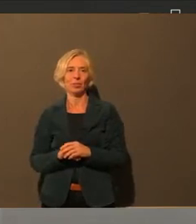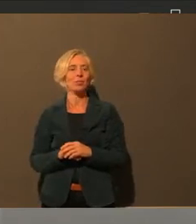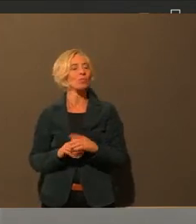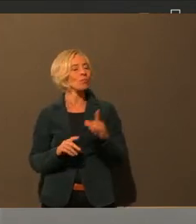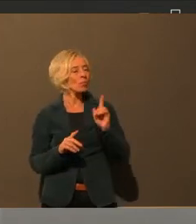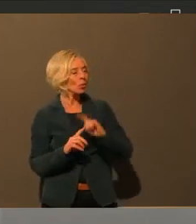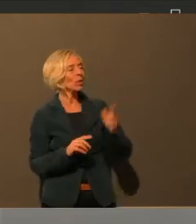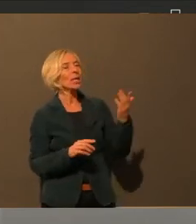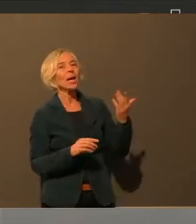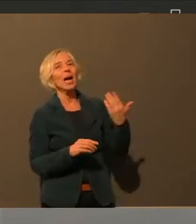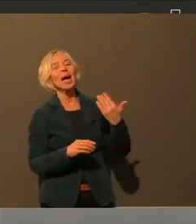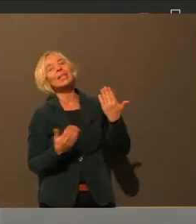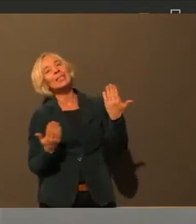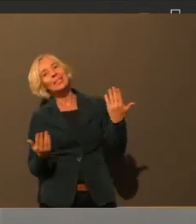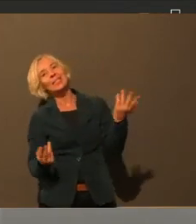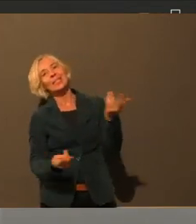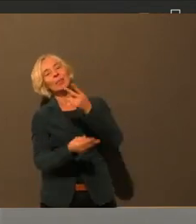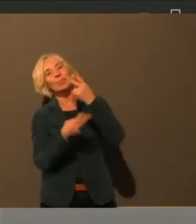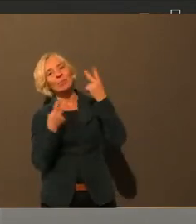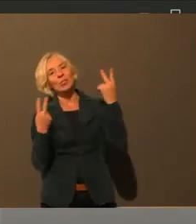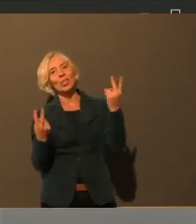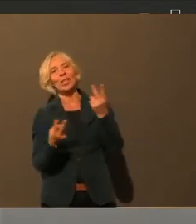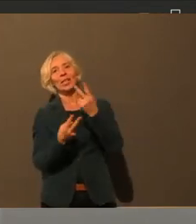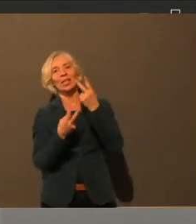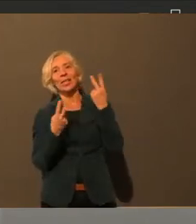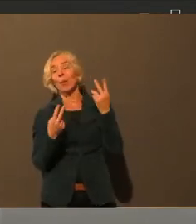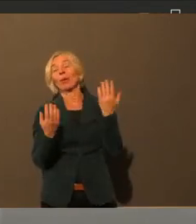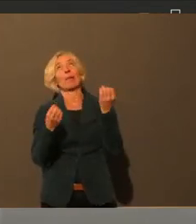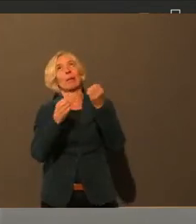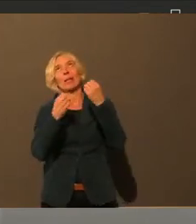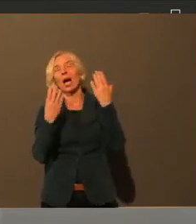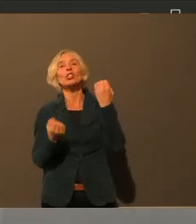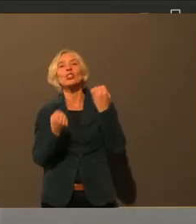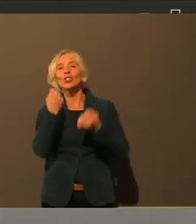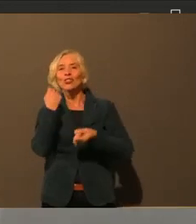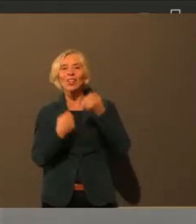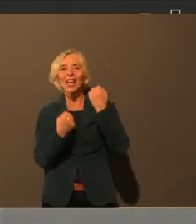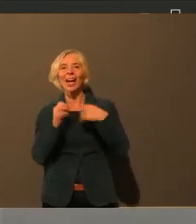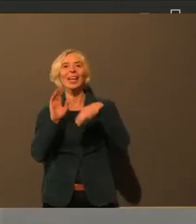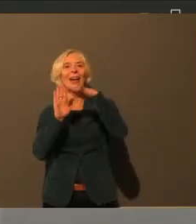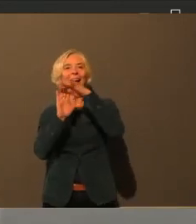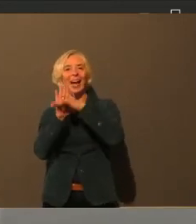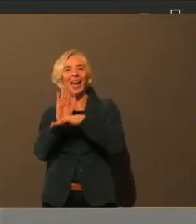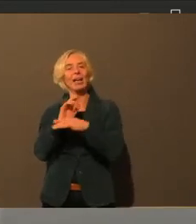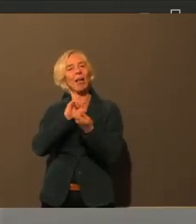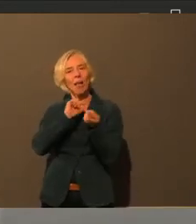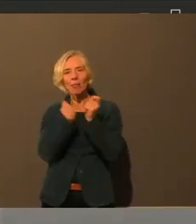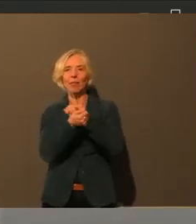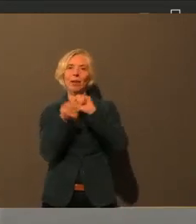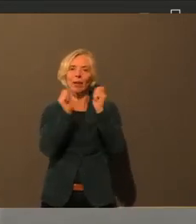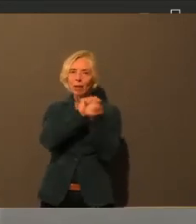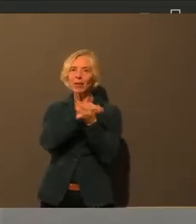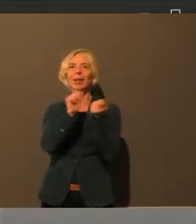dass es natürlich auch immer eine Frage ist, wenn Regeln sich auch dauernd ändern, dass halt natürlich das auch eine Frage der Akzeptanz ist. Also auch die Frage,